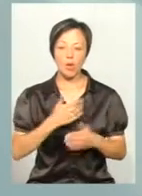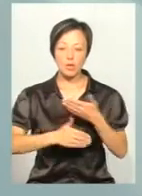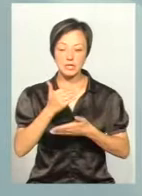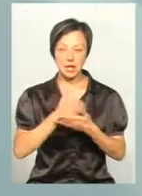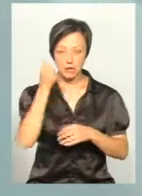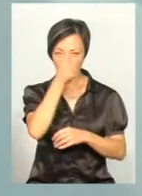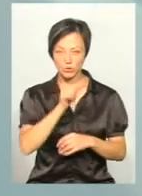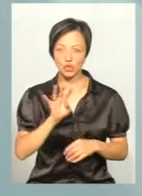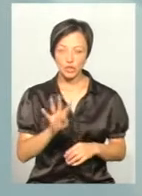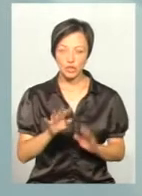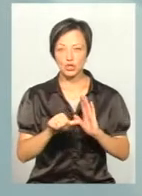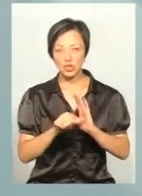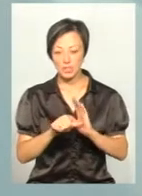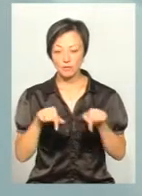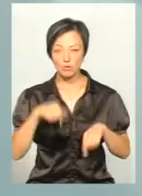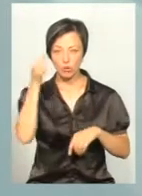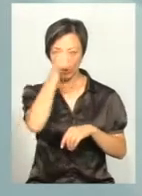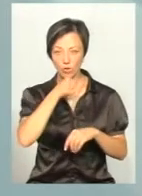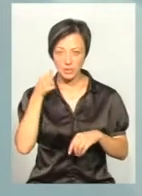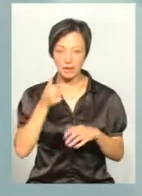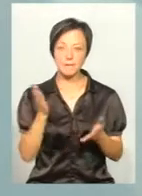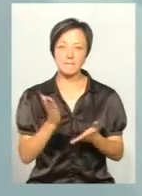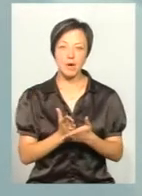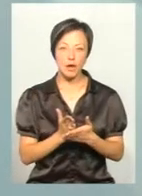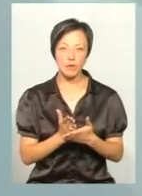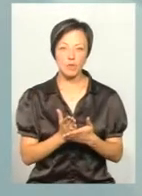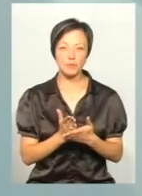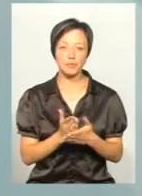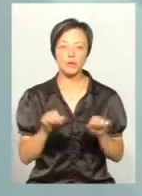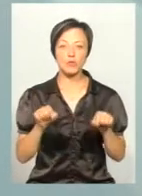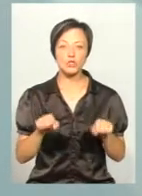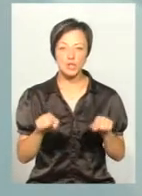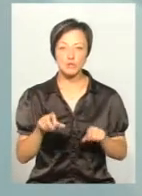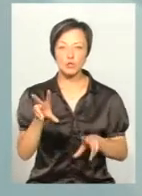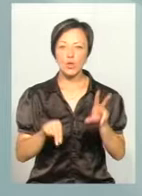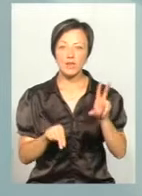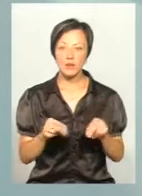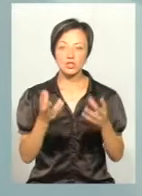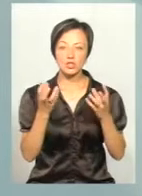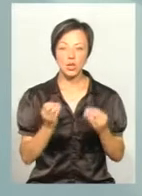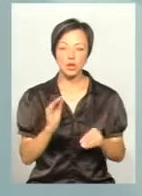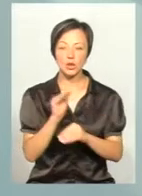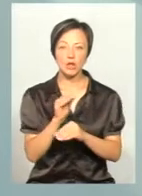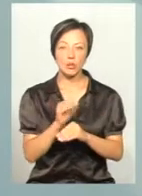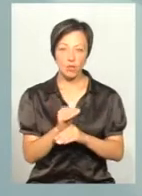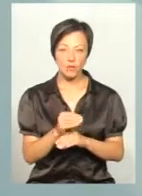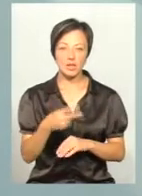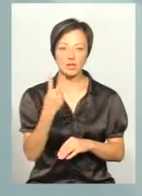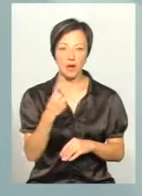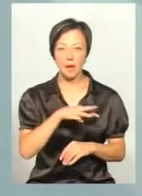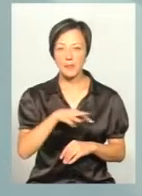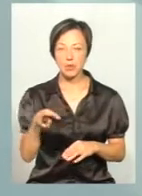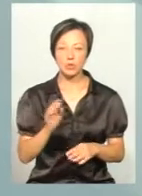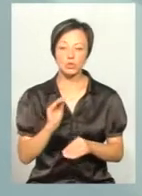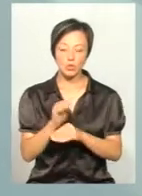це вже складало 4-6, а в цьому році ми вже маємо можливість сподіватися, що ще додатково 2 мільйони